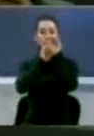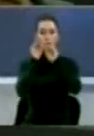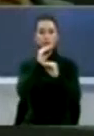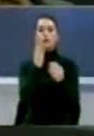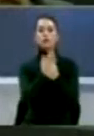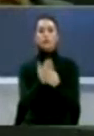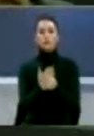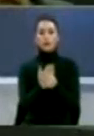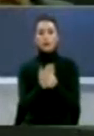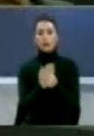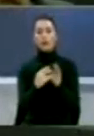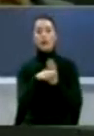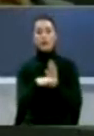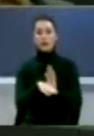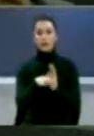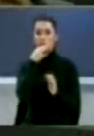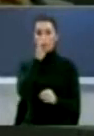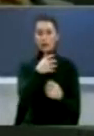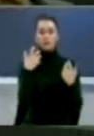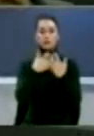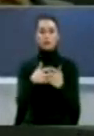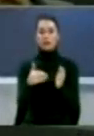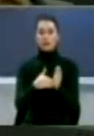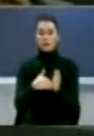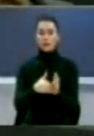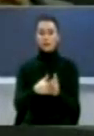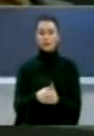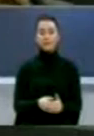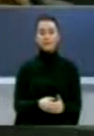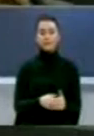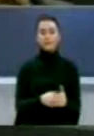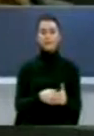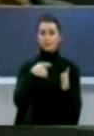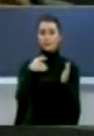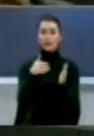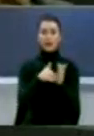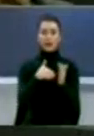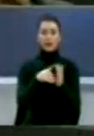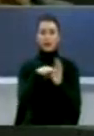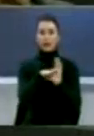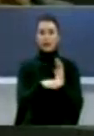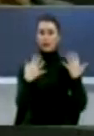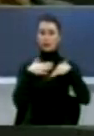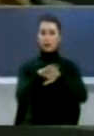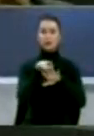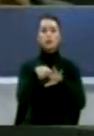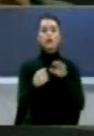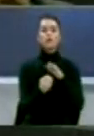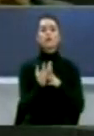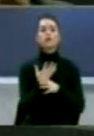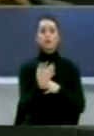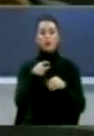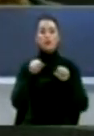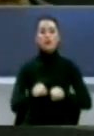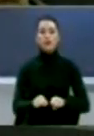për nëzjene një legislacioni që përgjegjet këtyre kërkesave Kjo strategji legislative buron nga koncepti i alternativës